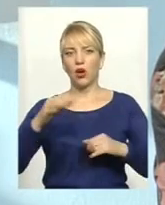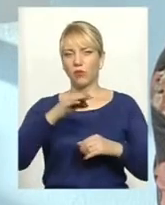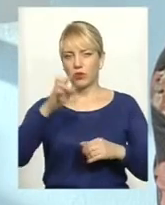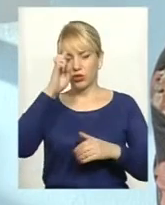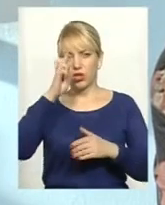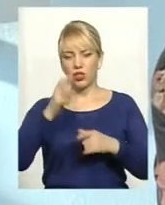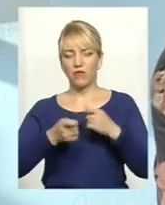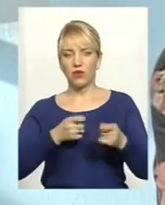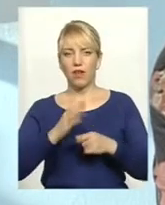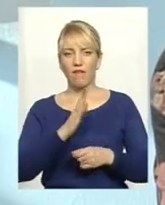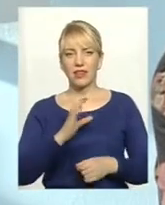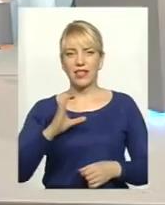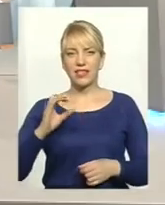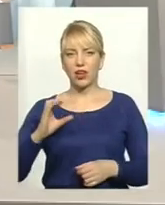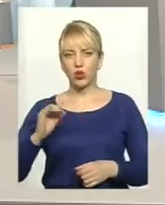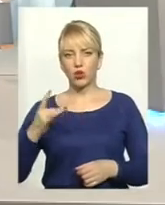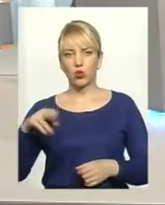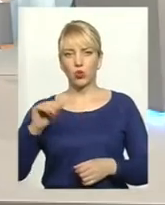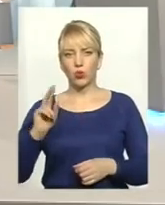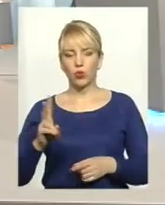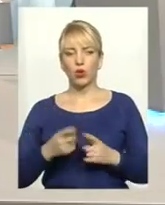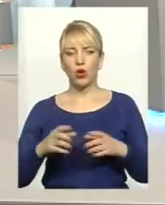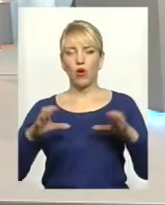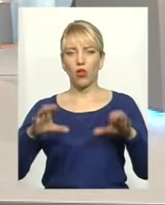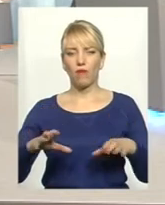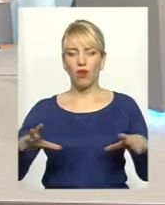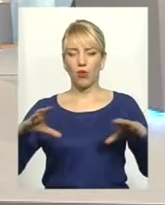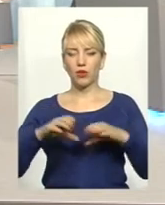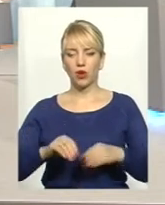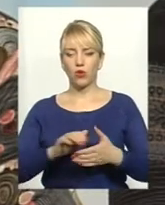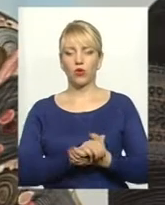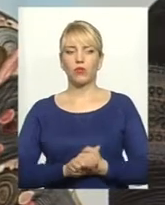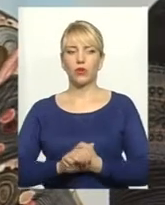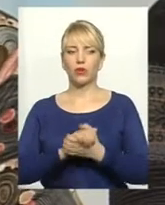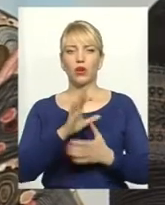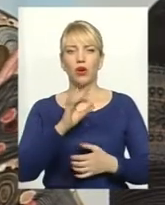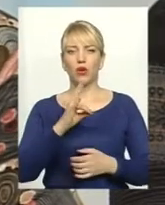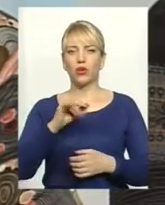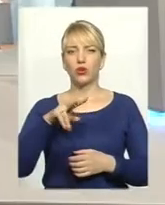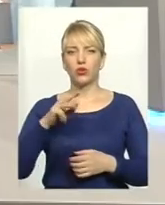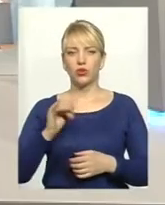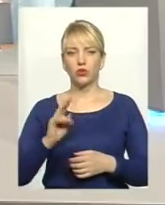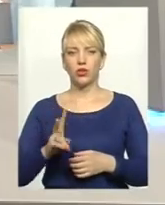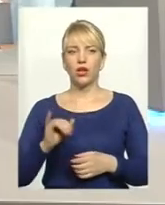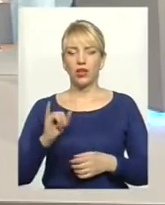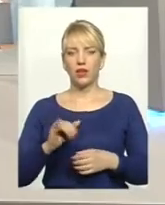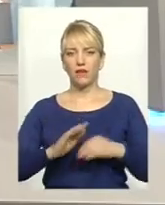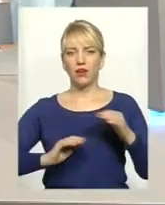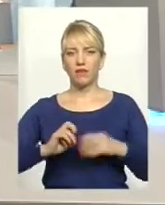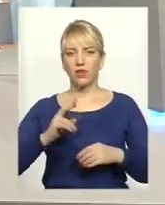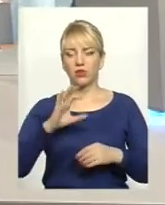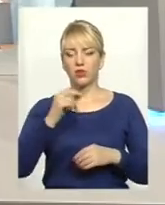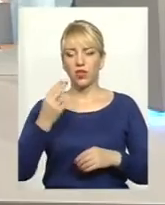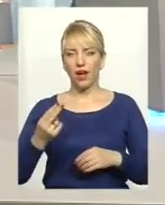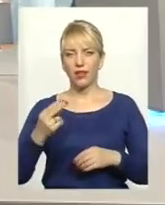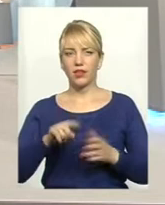адміністрації Ванда Сердюк, голова об'єднавчого комітету аграріїв Хмельниччини Алім Міщук та фахівець соціальних питань